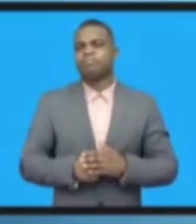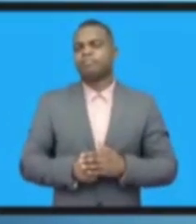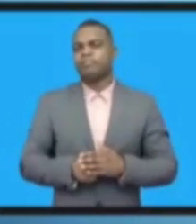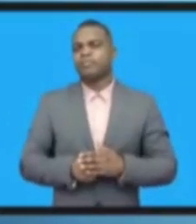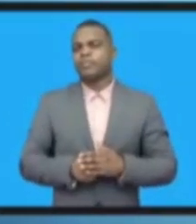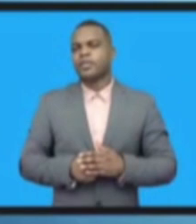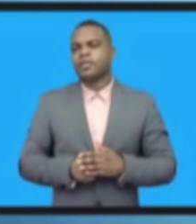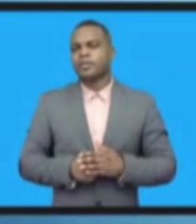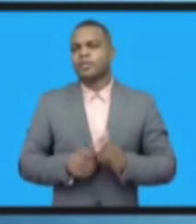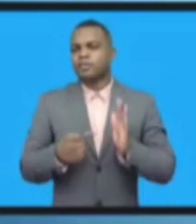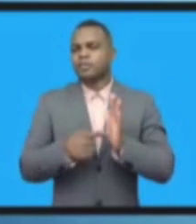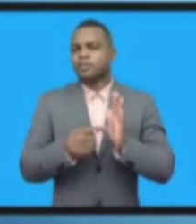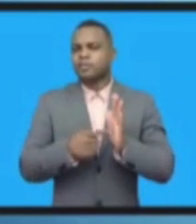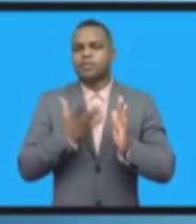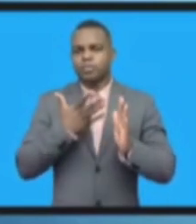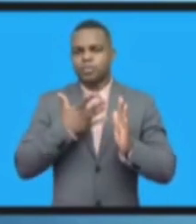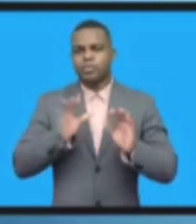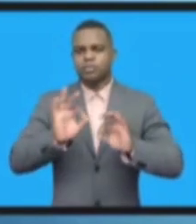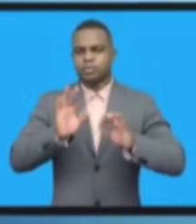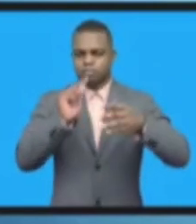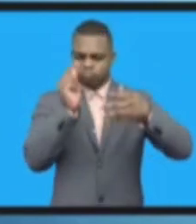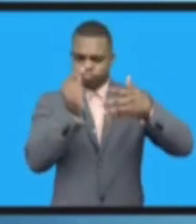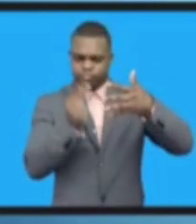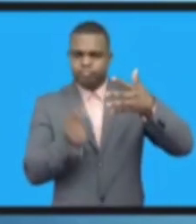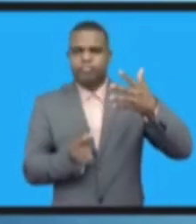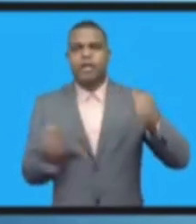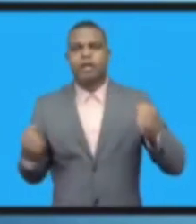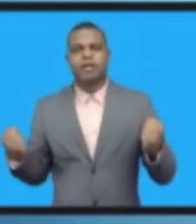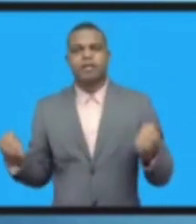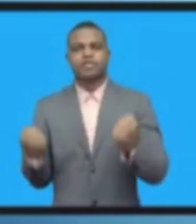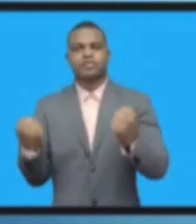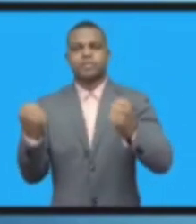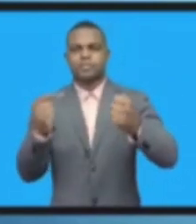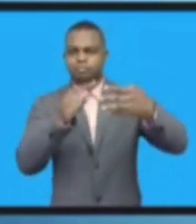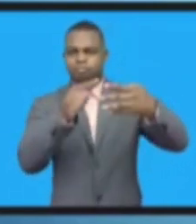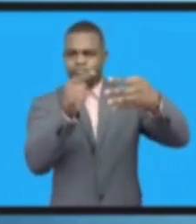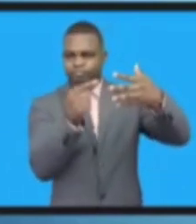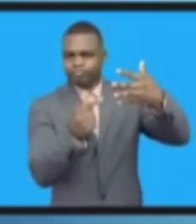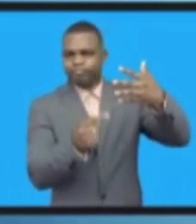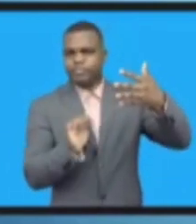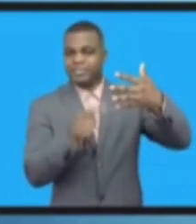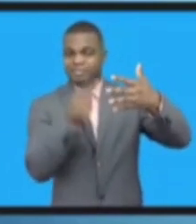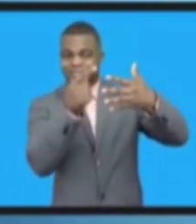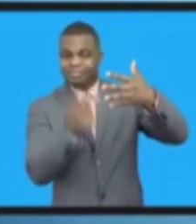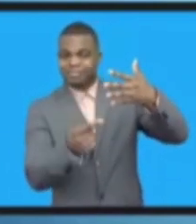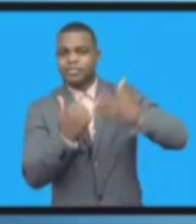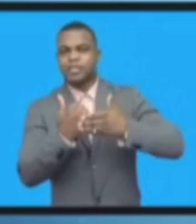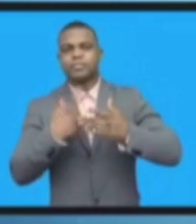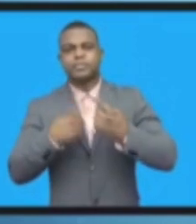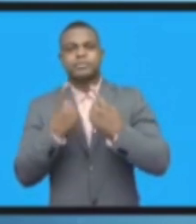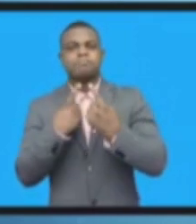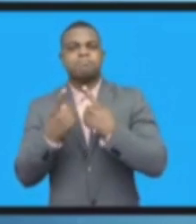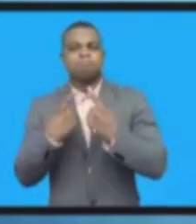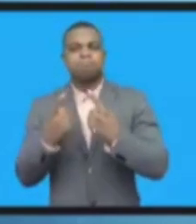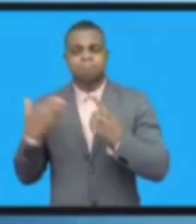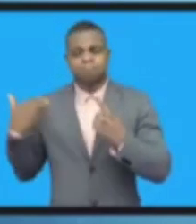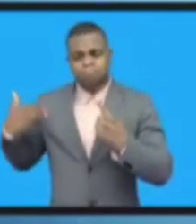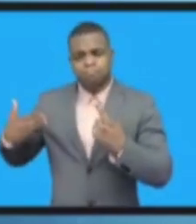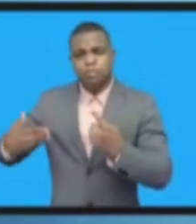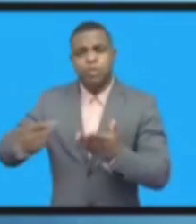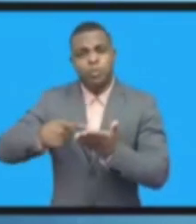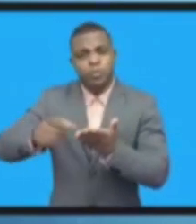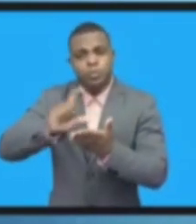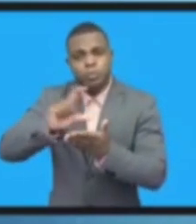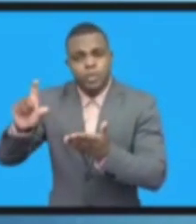предоставили. И он ляжет в основу дискуссий в следующей неделе и месяце.